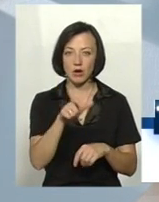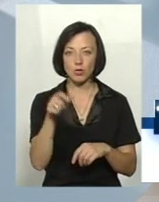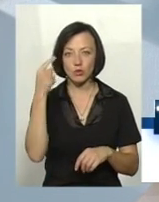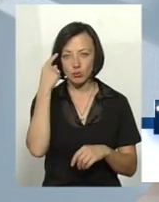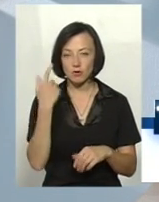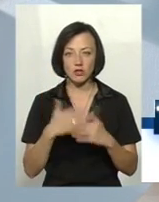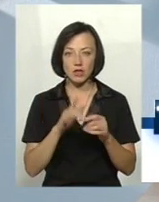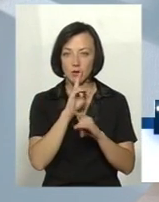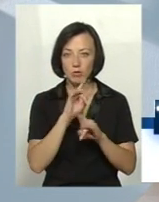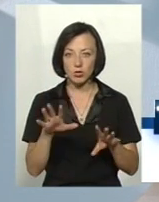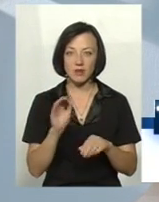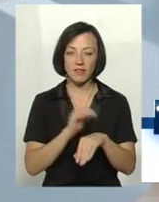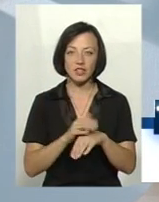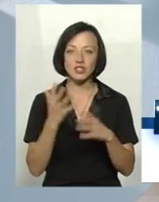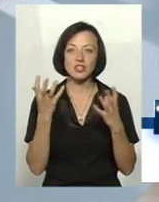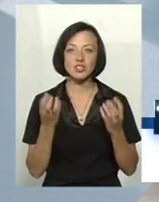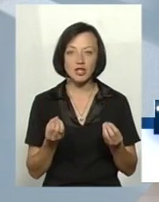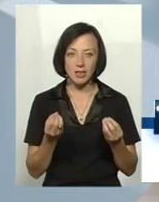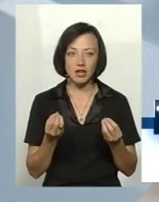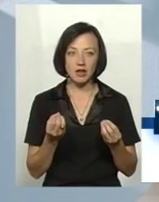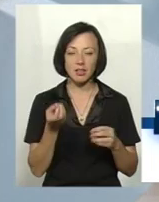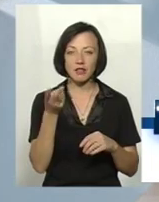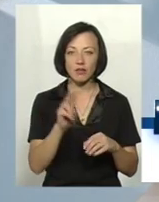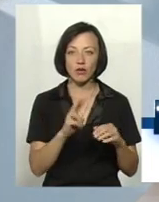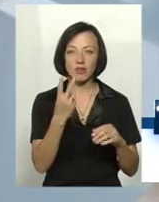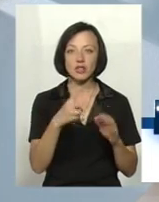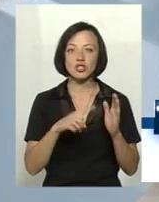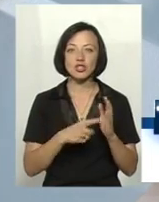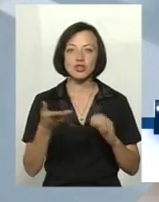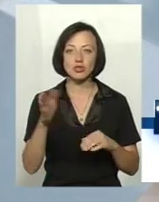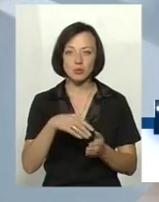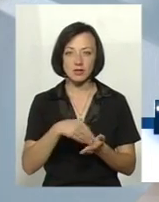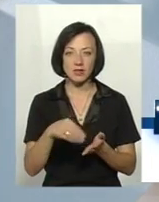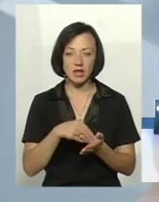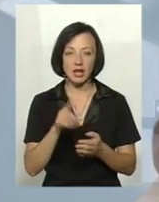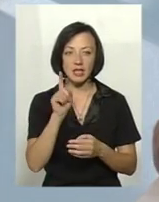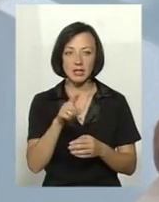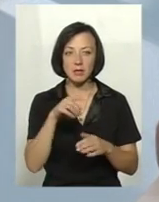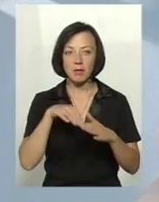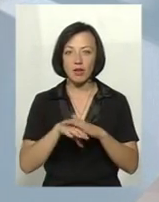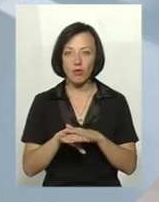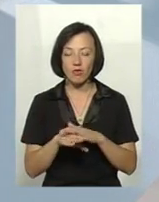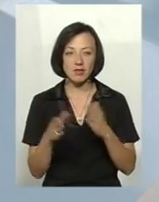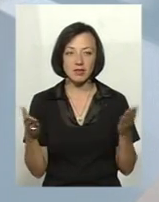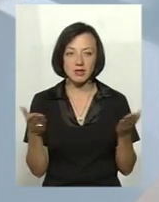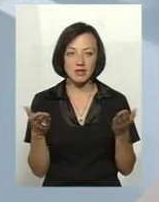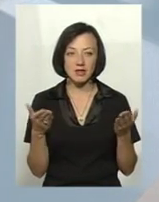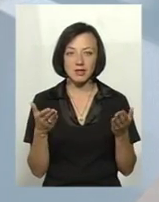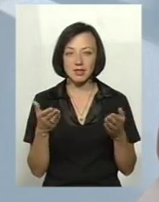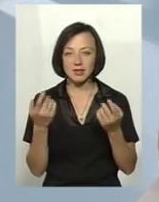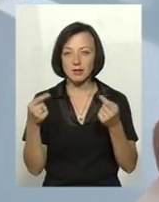думали, що вже не буде, і виявили ще у двох дворогосподарствах 26 голів свиней, які переховувалися там в якихось